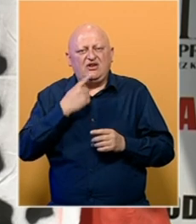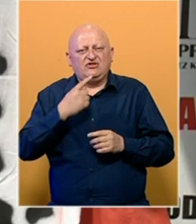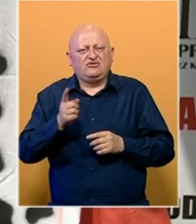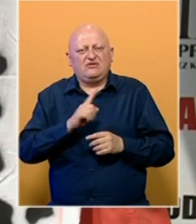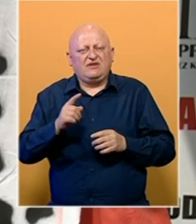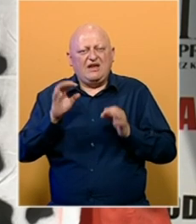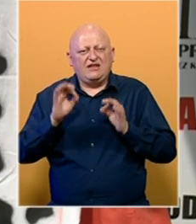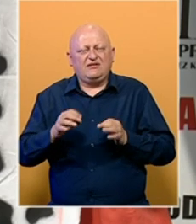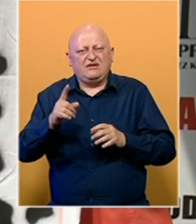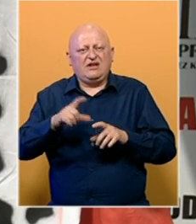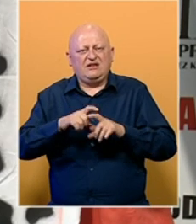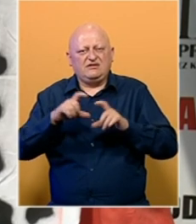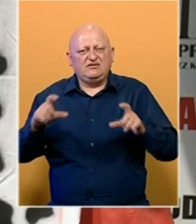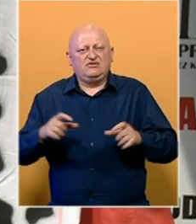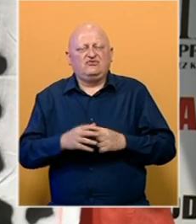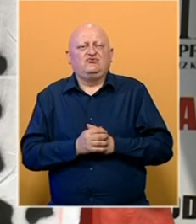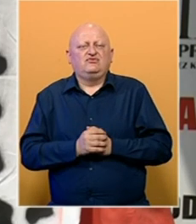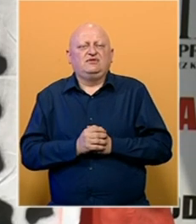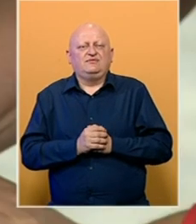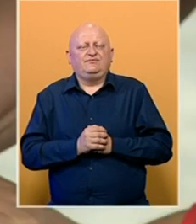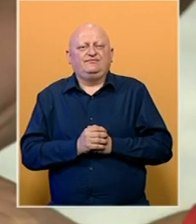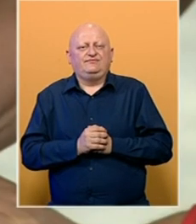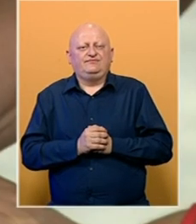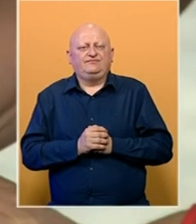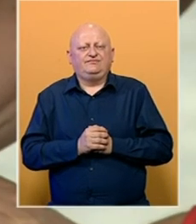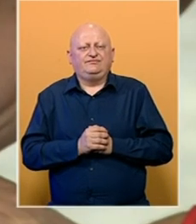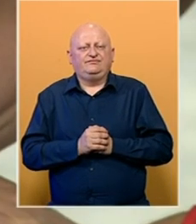na, kako je rečeno, neadekvatan rad ovih institucija.